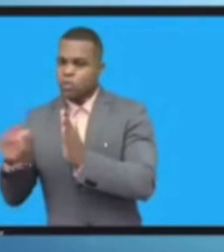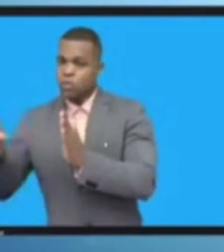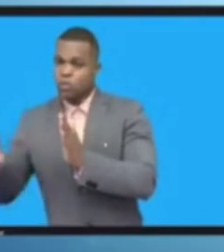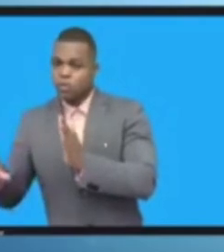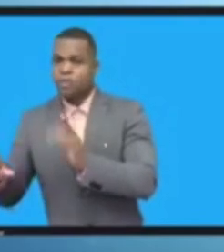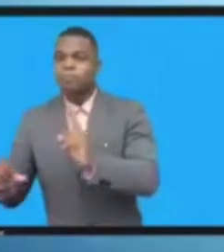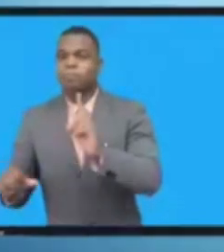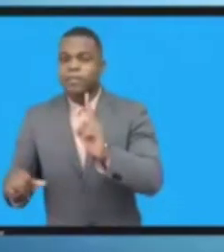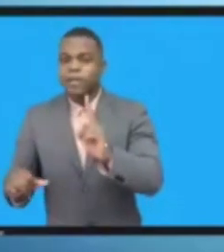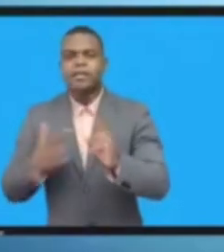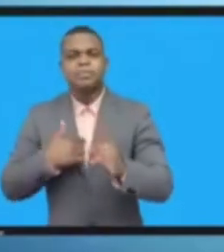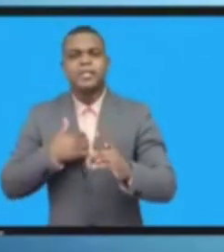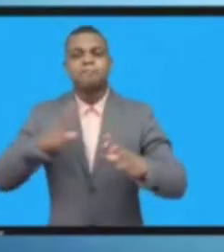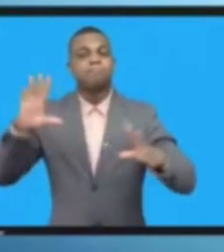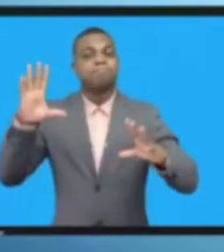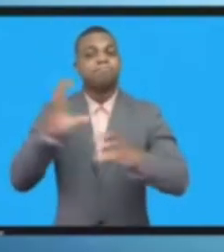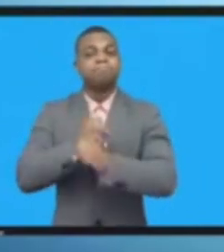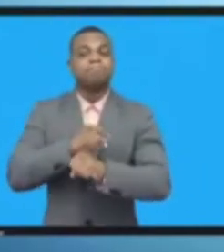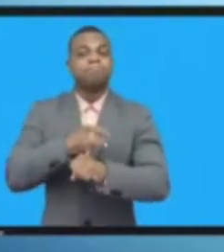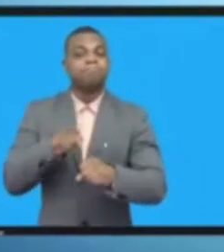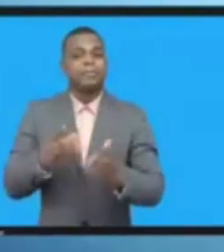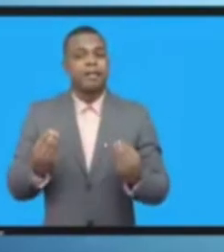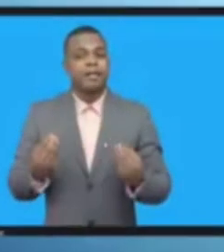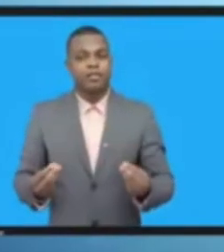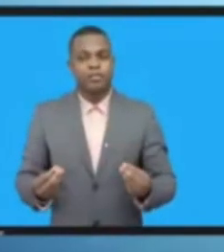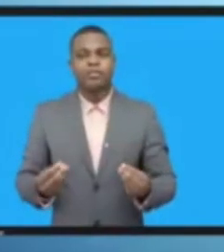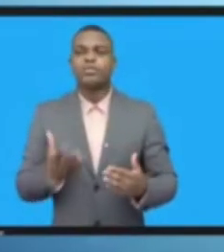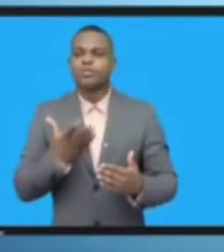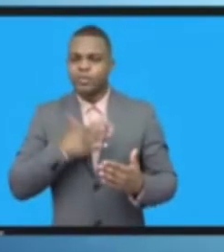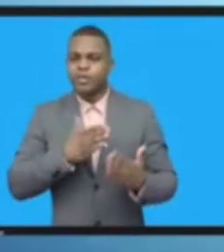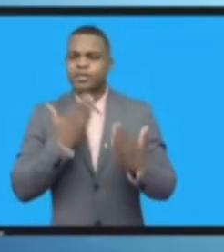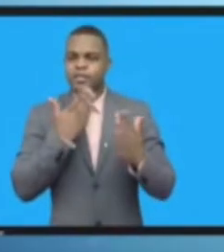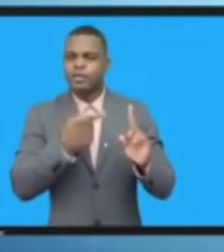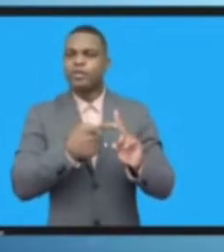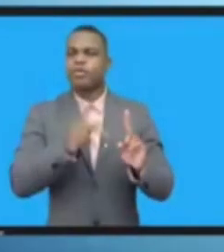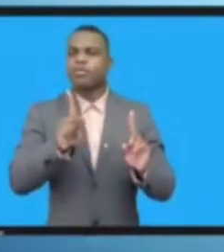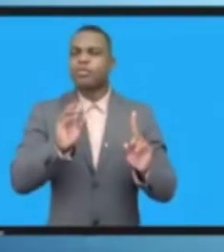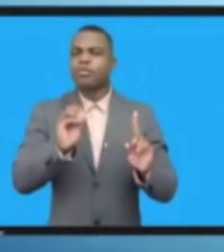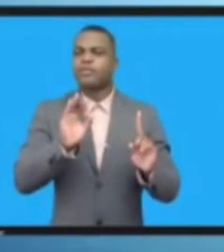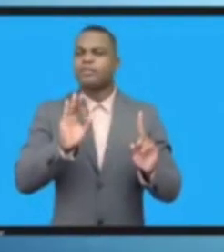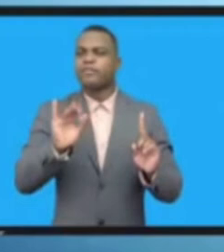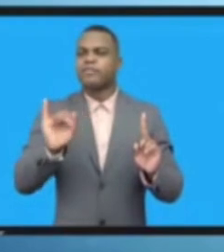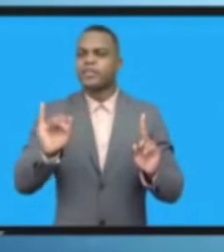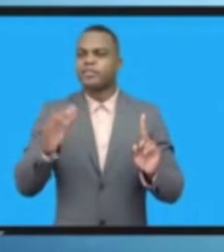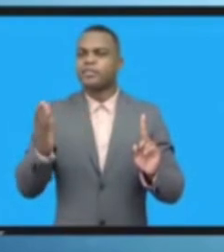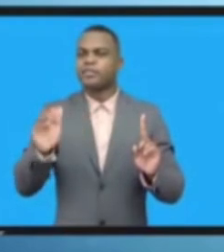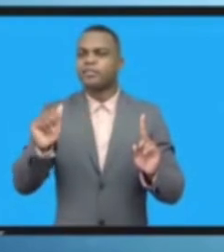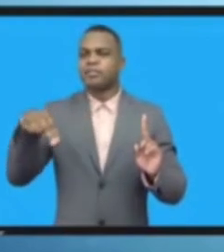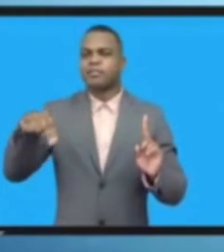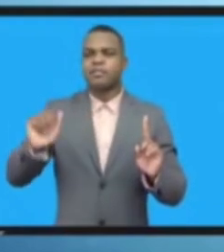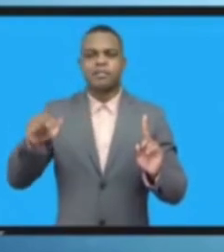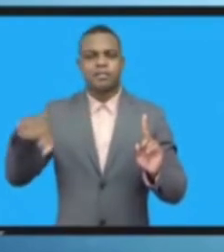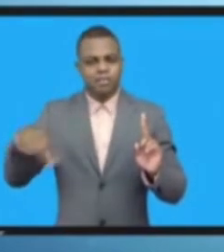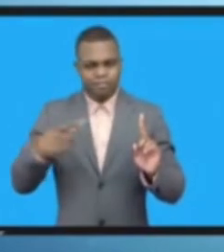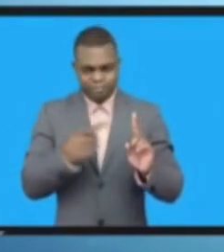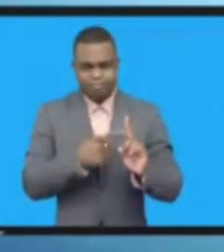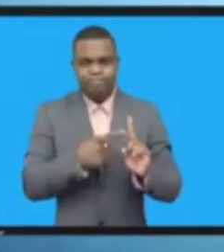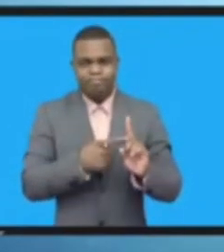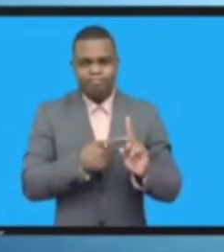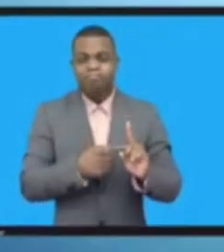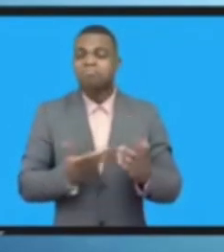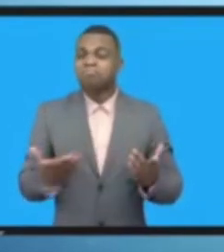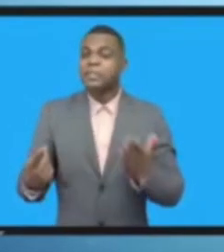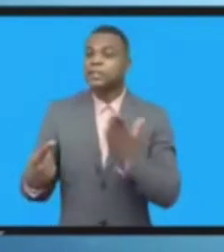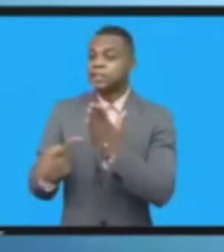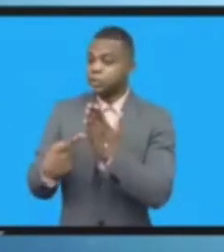تشكل المستقبل ولكن أؤكد على أنها ليست التكنولوجيا ولكن البشر المواطنين